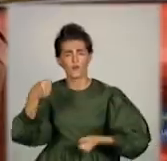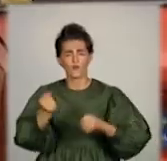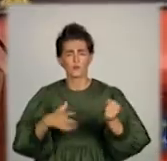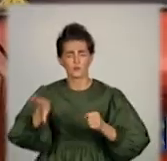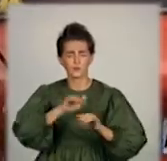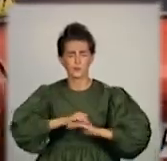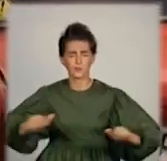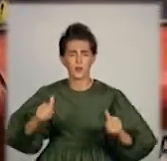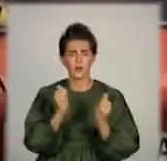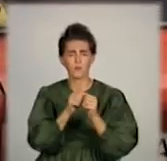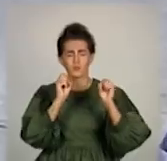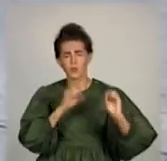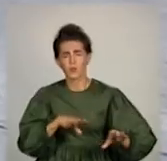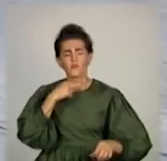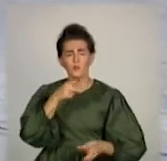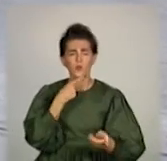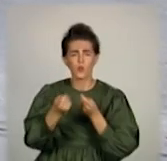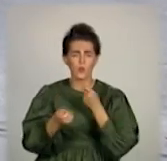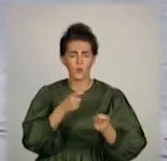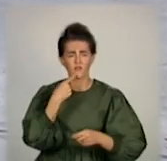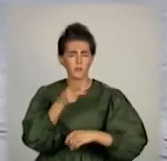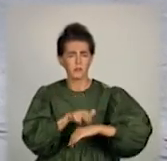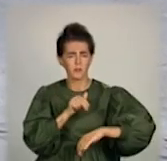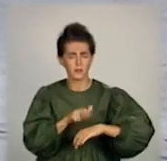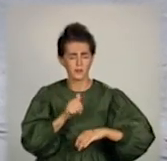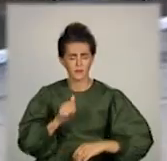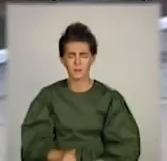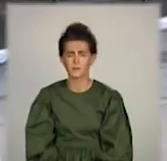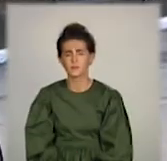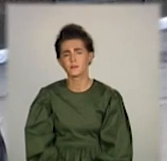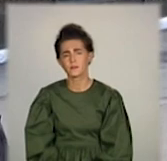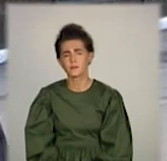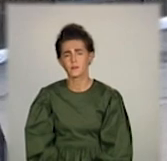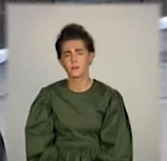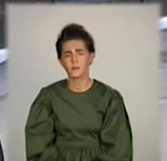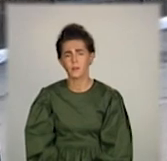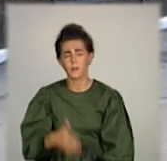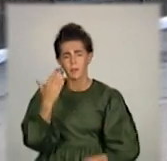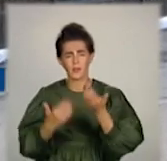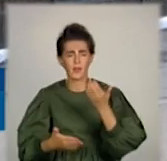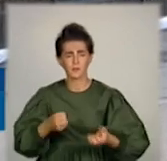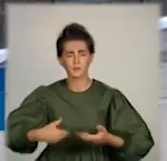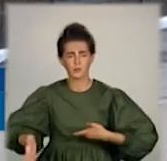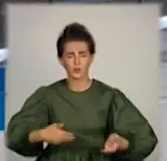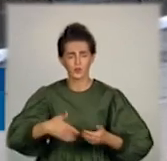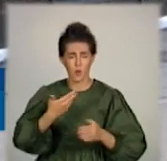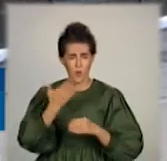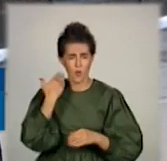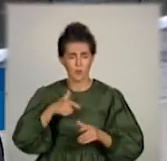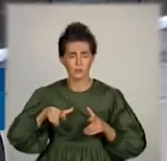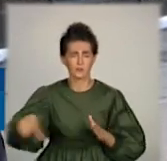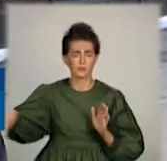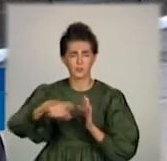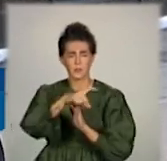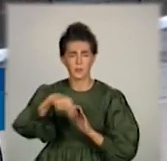в протул до зебри, тож пильність понад усе, наголошують правоохоронці. Якщо на пішохідному переході знаходиться пішохід, то надати